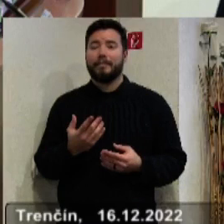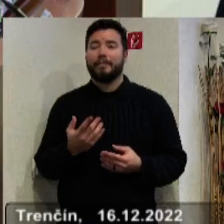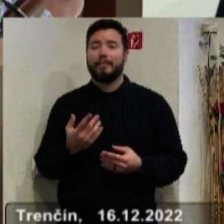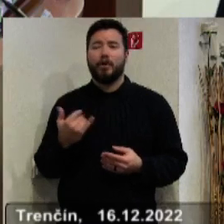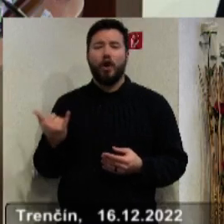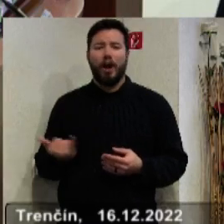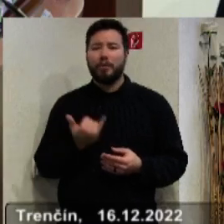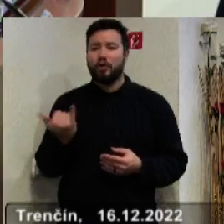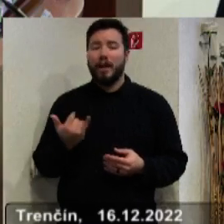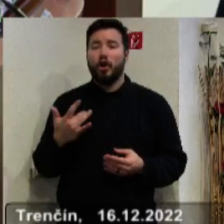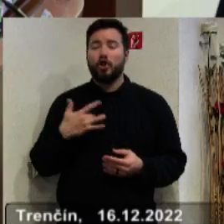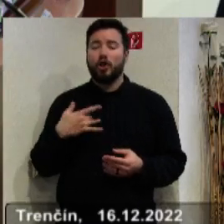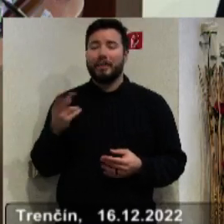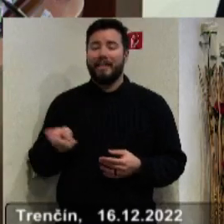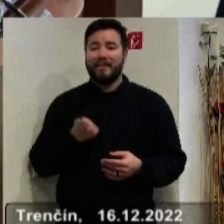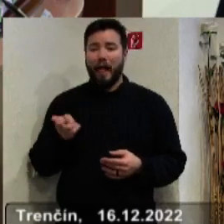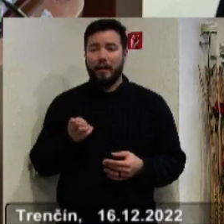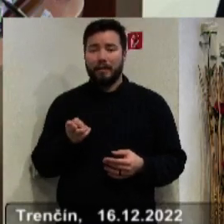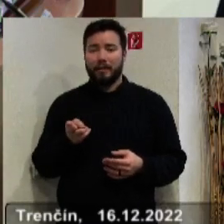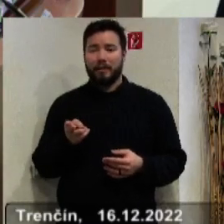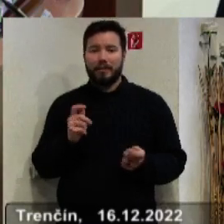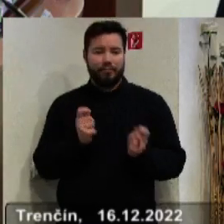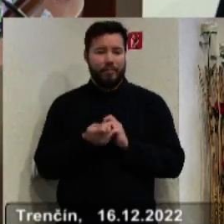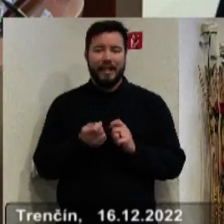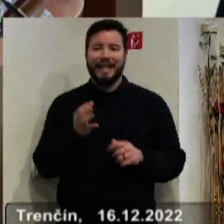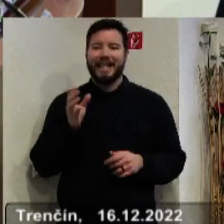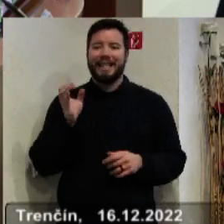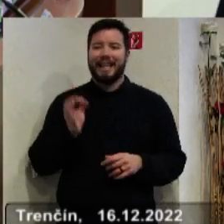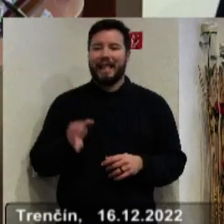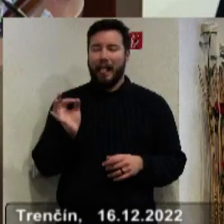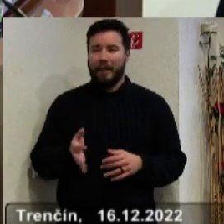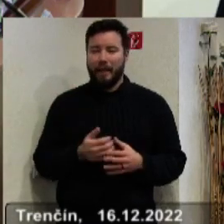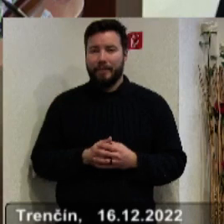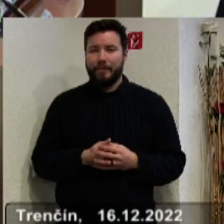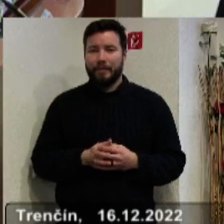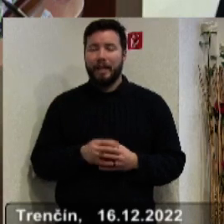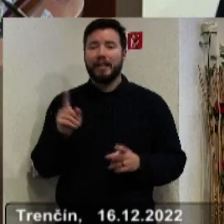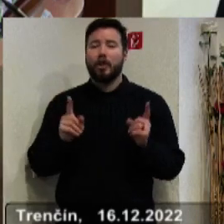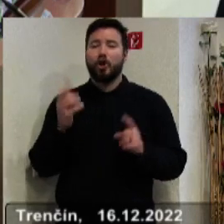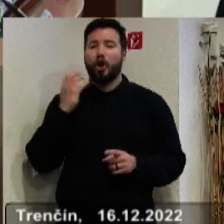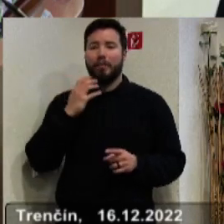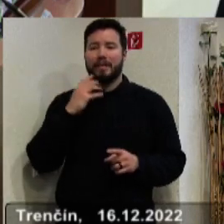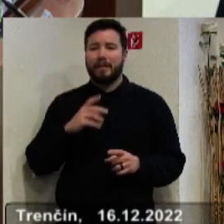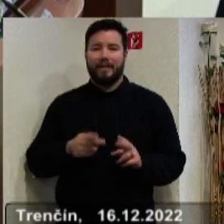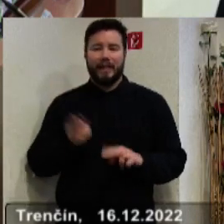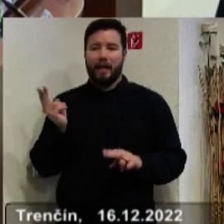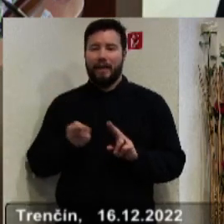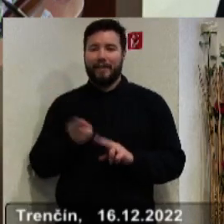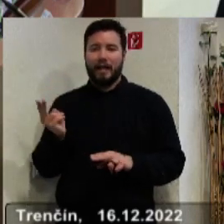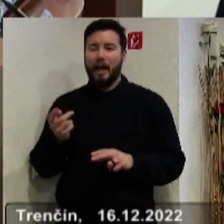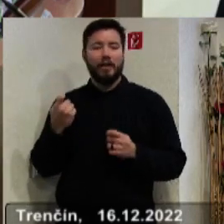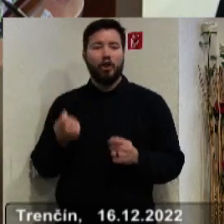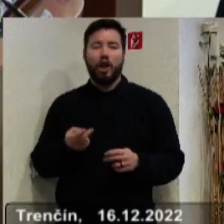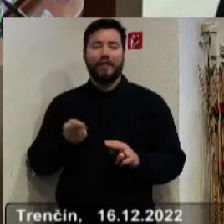obyčajné osobné vlaky zmenia na zrýchlené a zrazu z niektorých obcí nie je možné sa vlákom